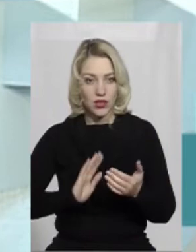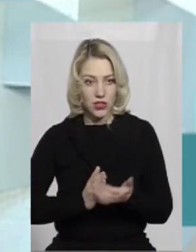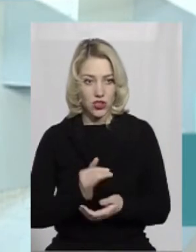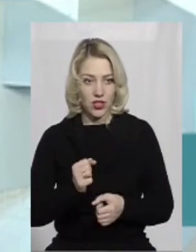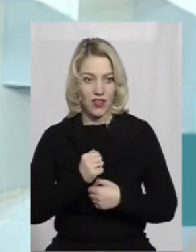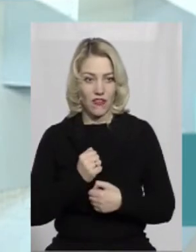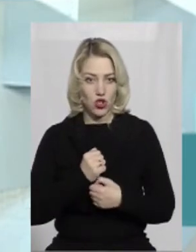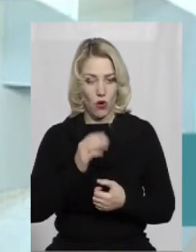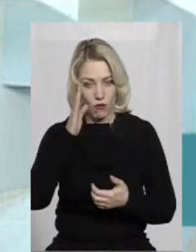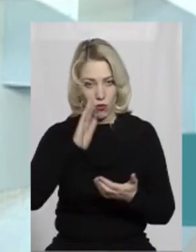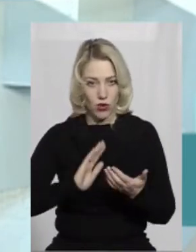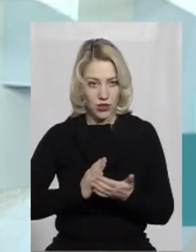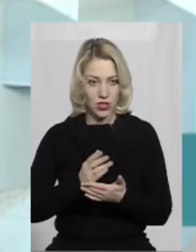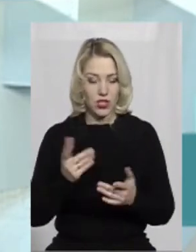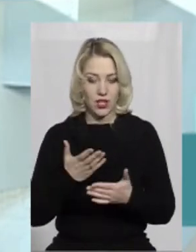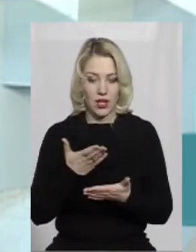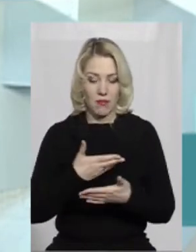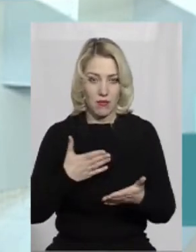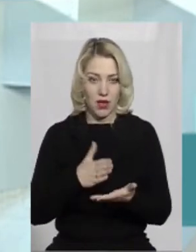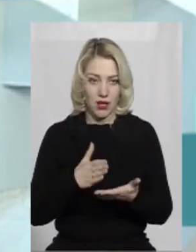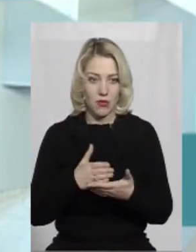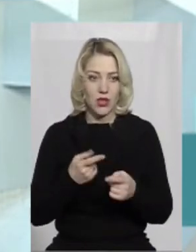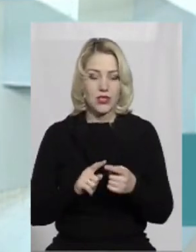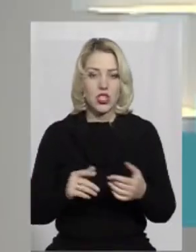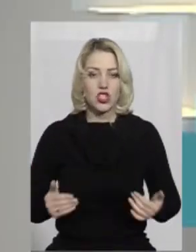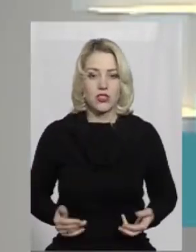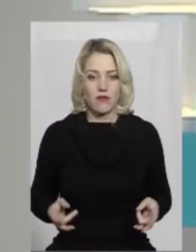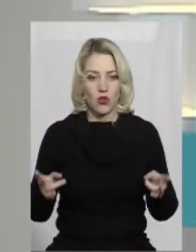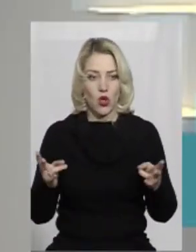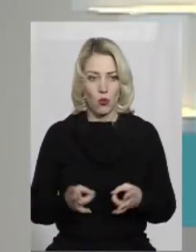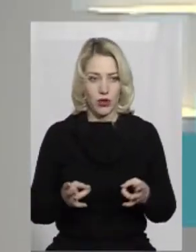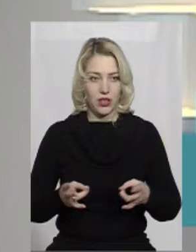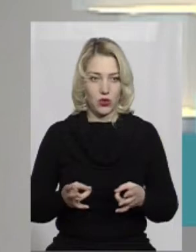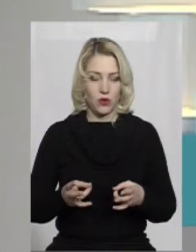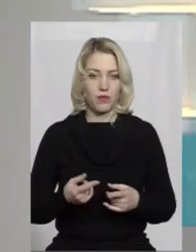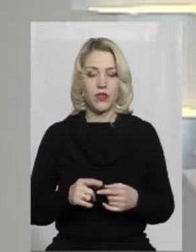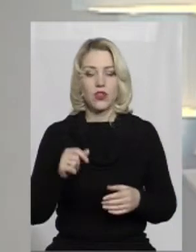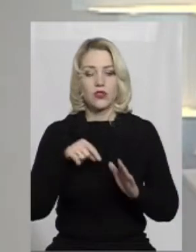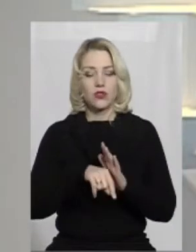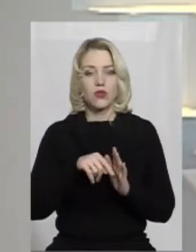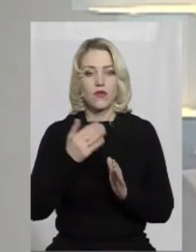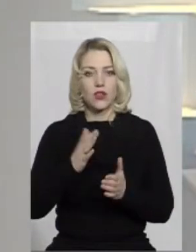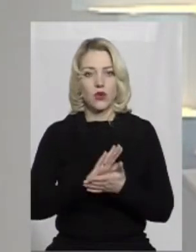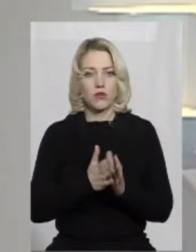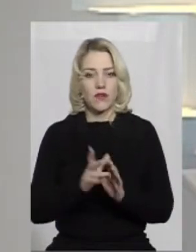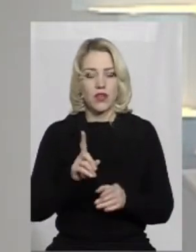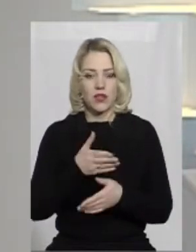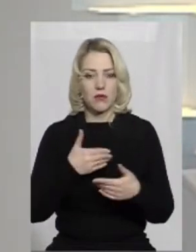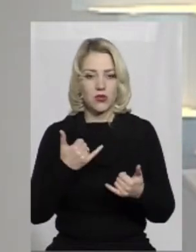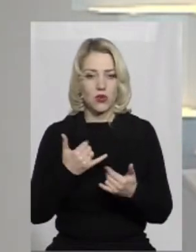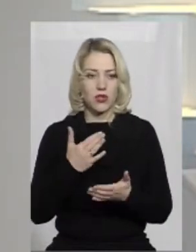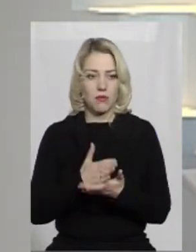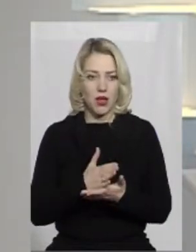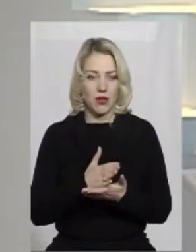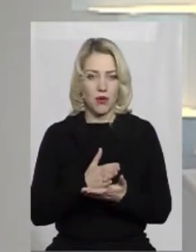військово-політичних, які ми маємо, просто це вже життєво необхідно. От стосовно тих обставин, які ми сьогодні маємо,